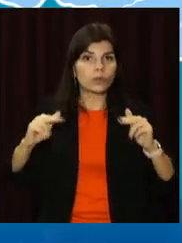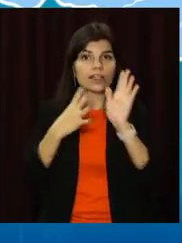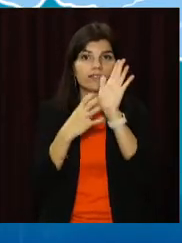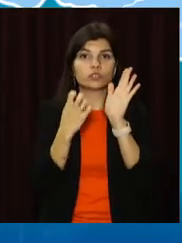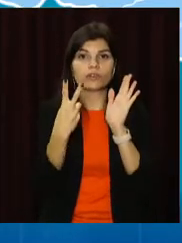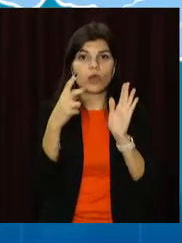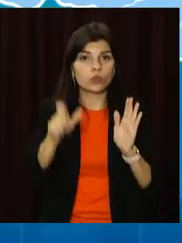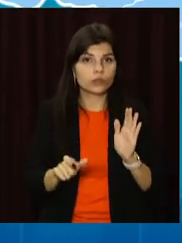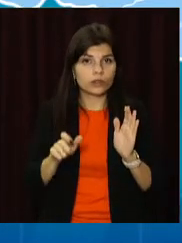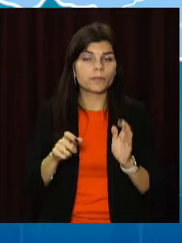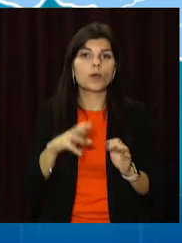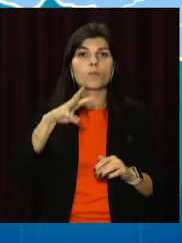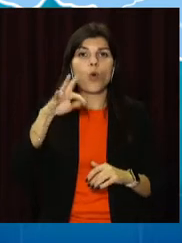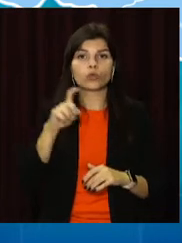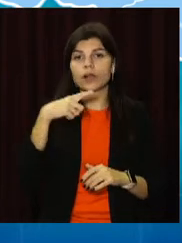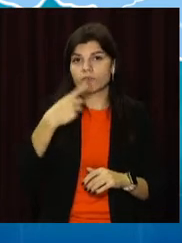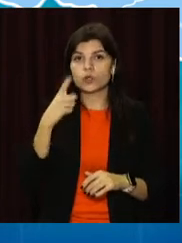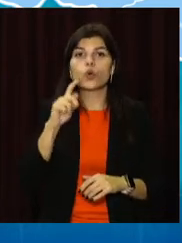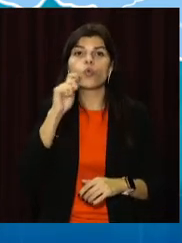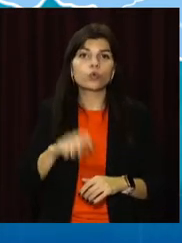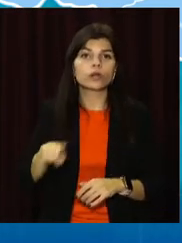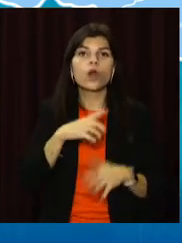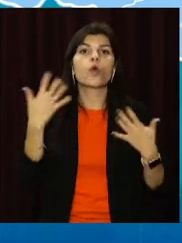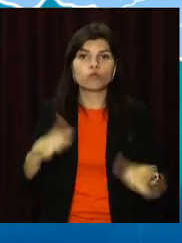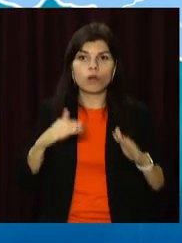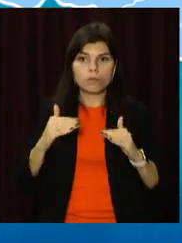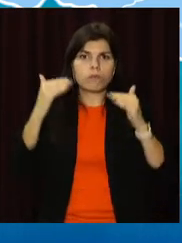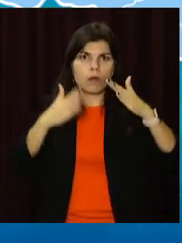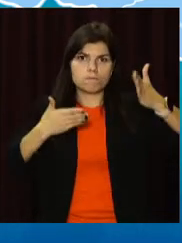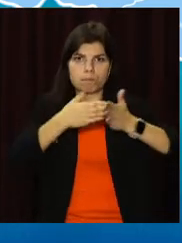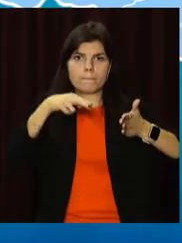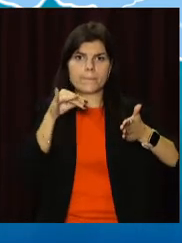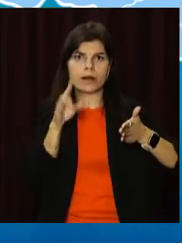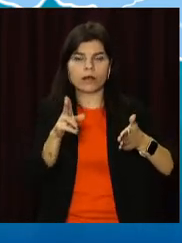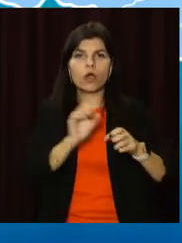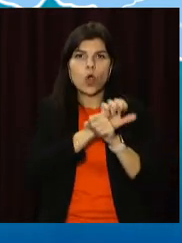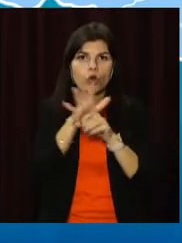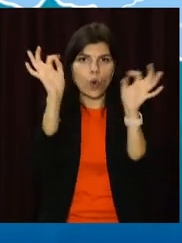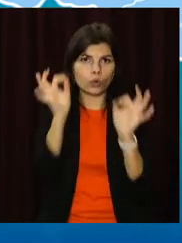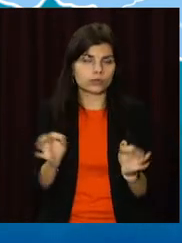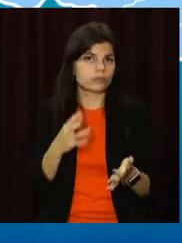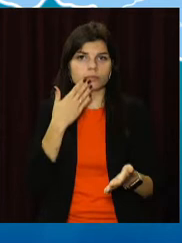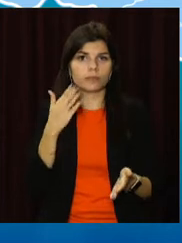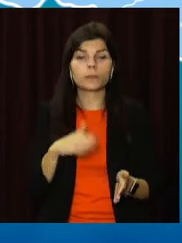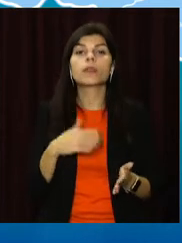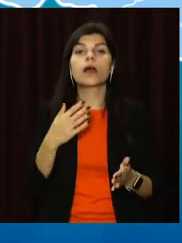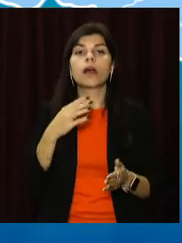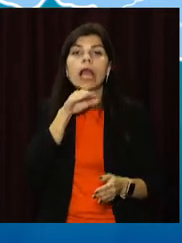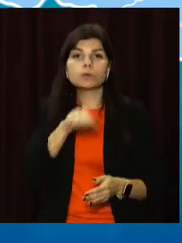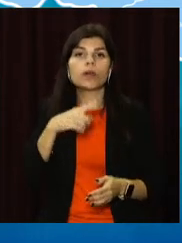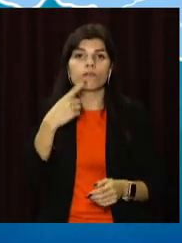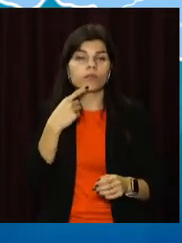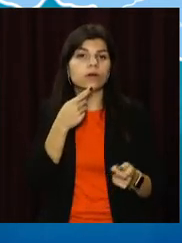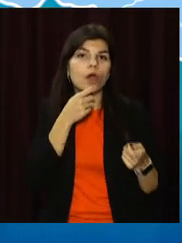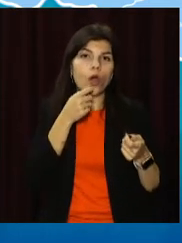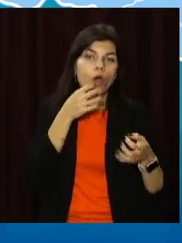902 людини. У МОЗ запевняють, Україна уже вийшла на пік осінньої коронавірусної епідемії. Однак експерти дають